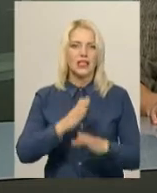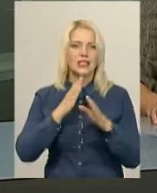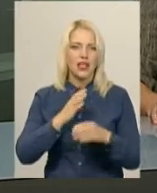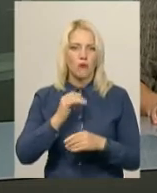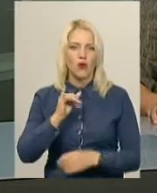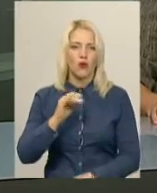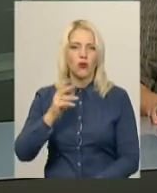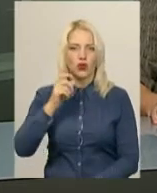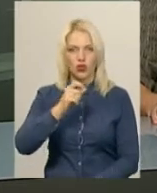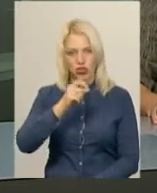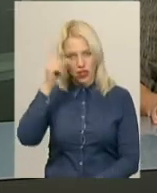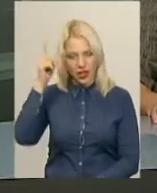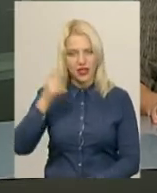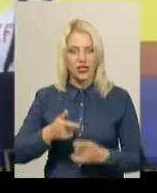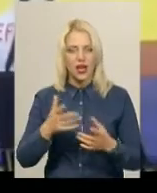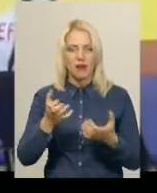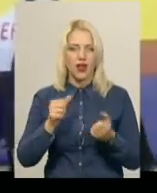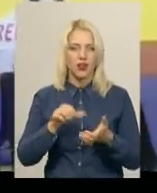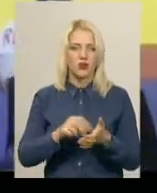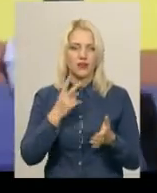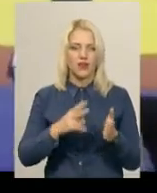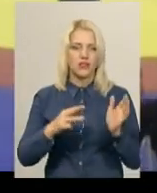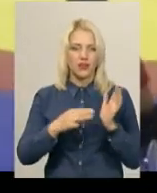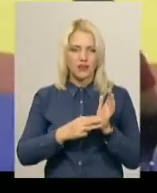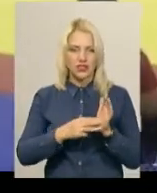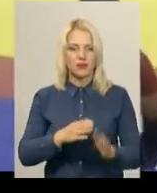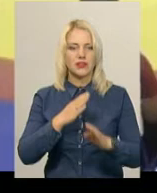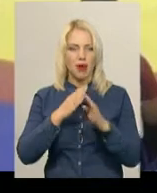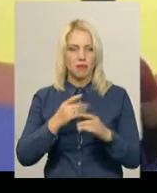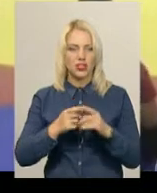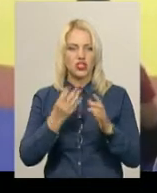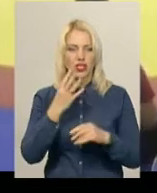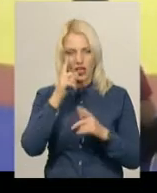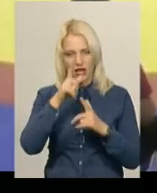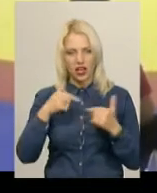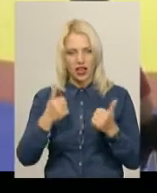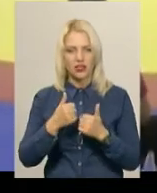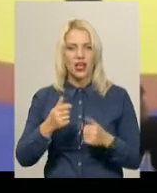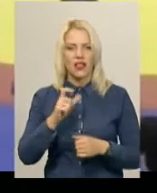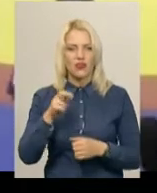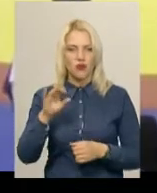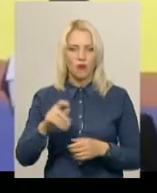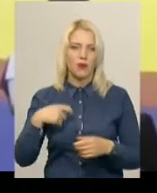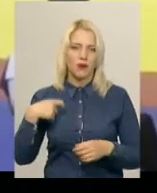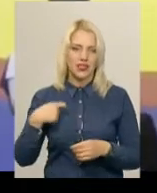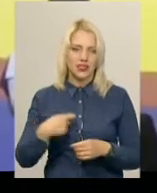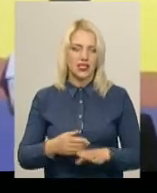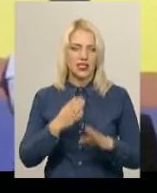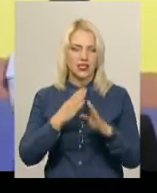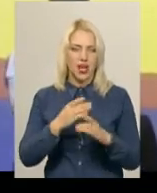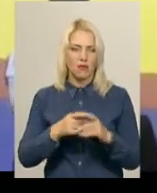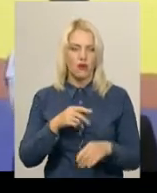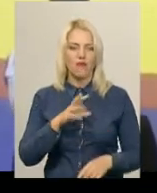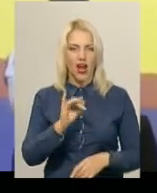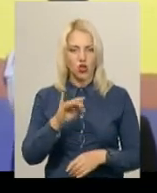Чехії. Участь у цих змаганнях брали 220 самбістів з 14 країн Європи. Президент обласної федерації бойового самбо Олександр